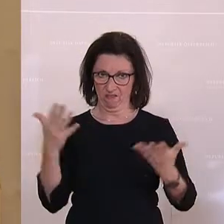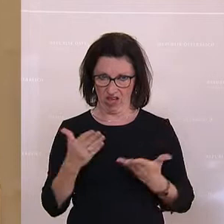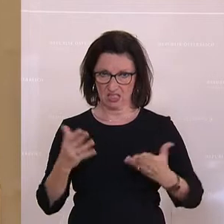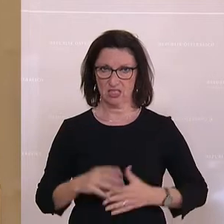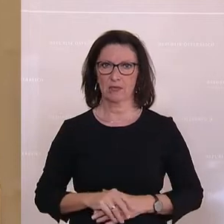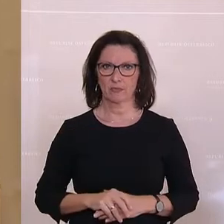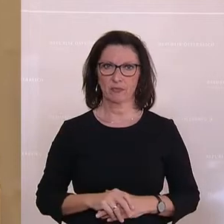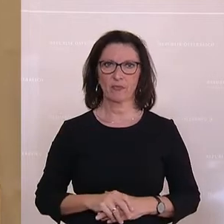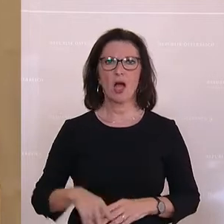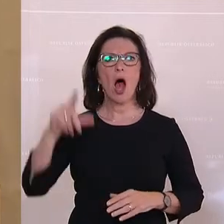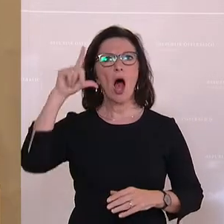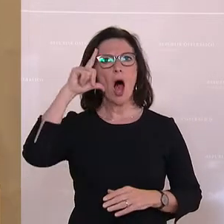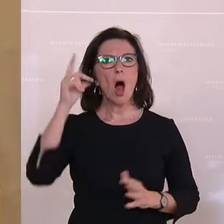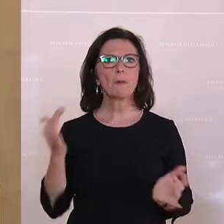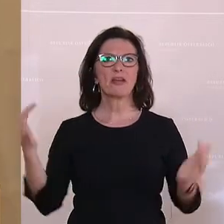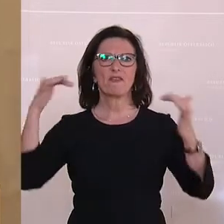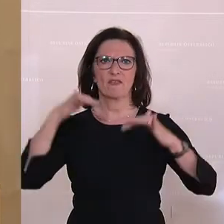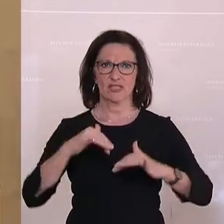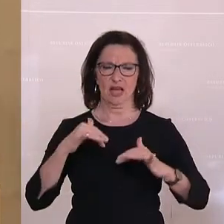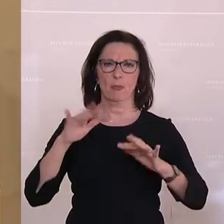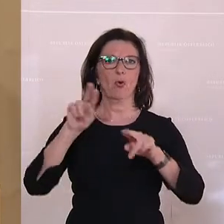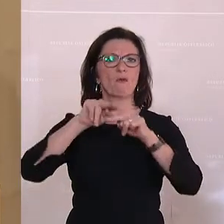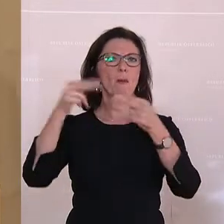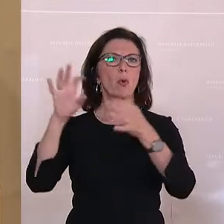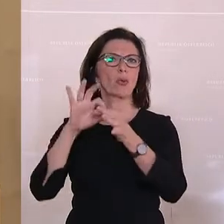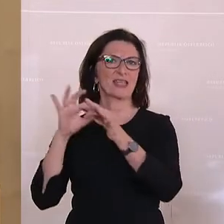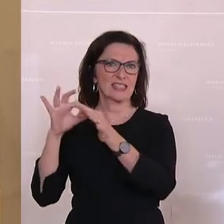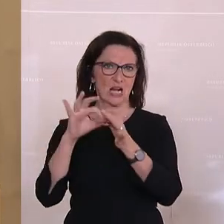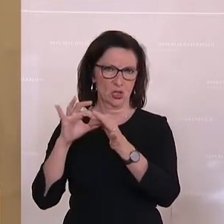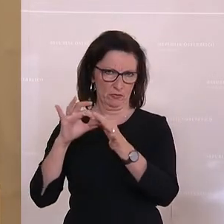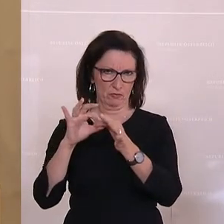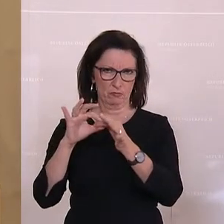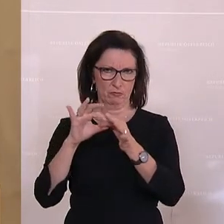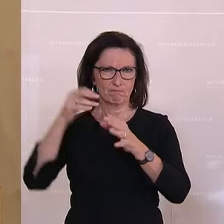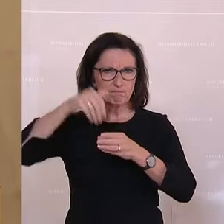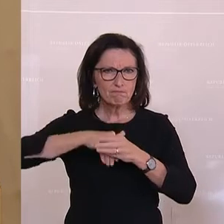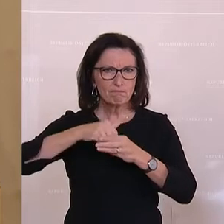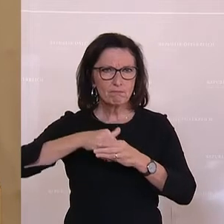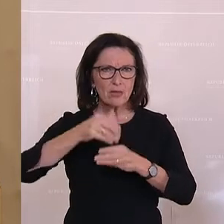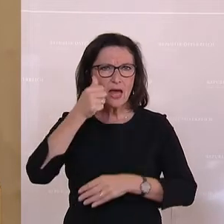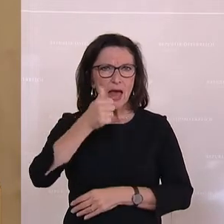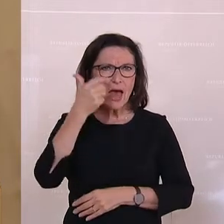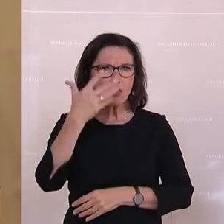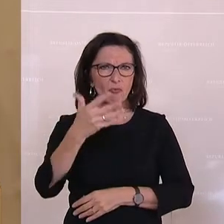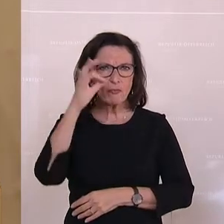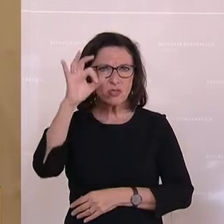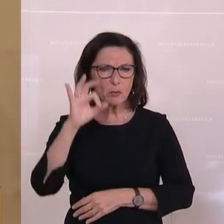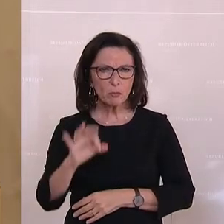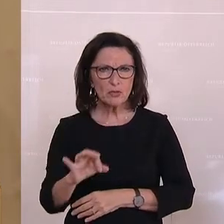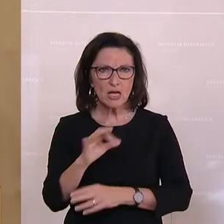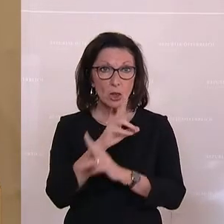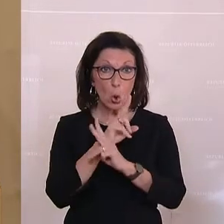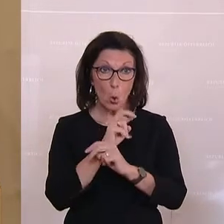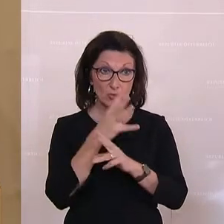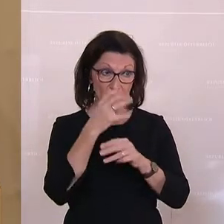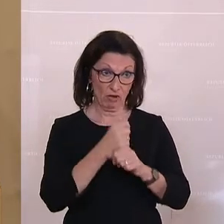die Hauptversammlung der Verbundgesellschaft, die besteht aus 51 Prozent per österreichischen Verfassung